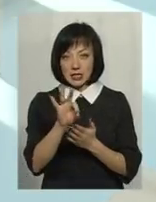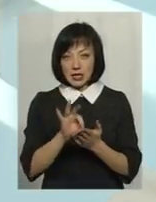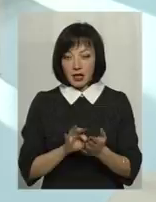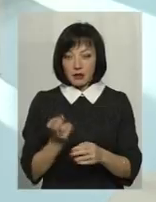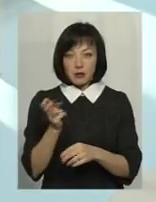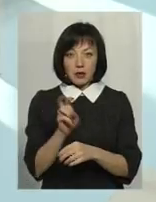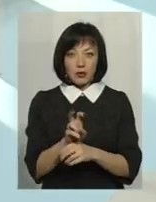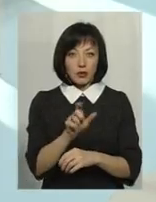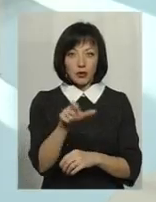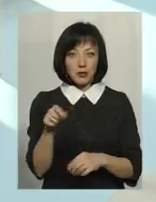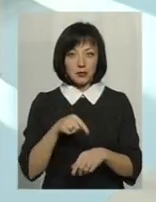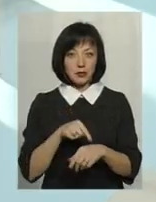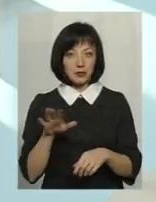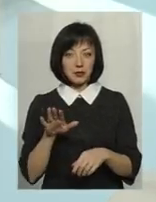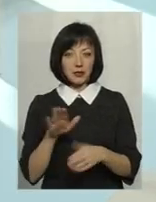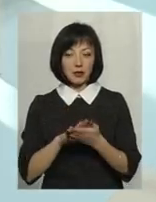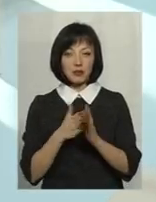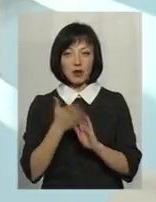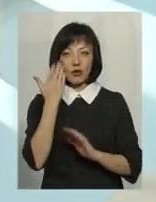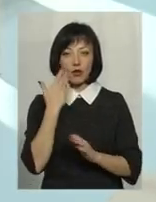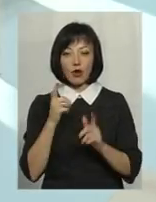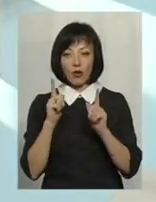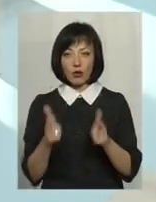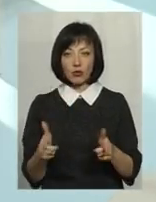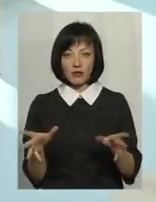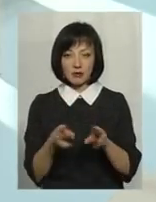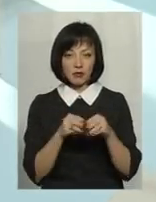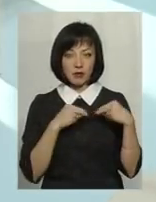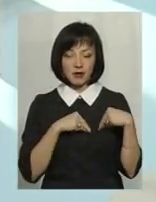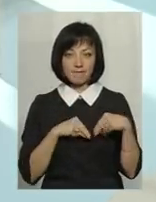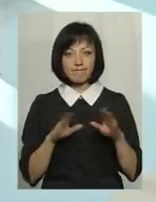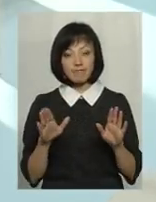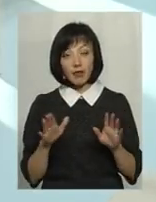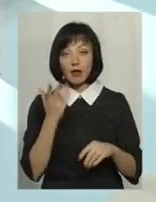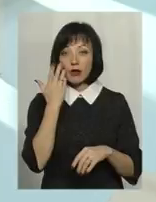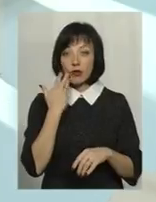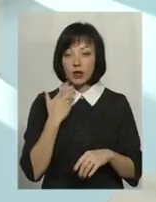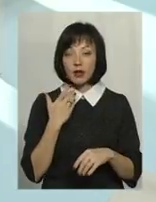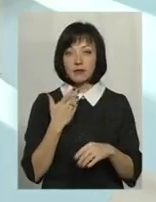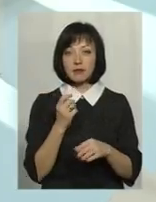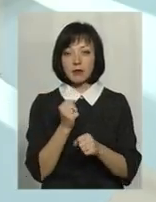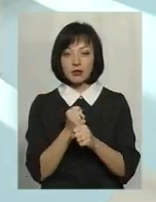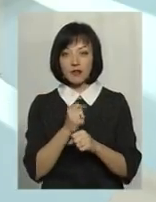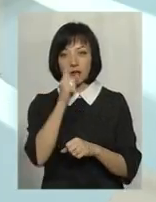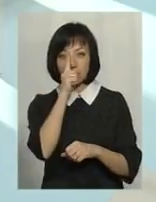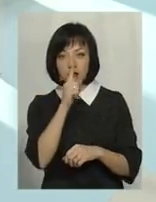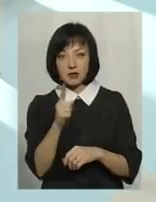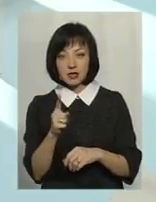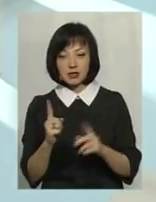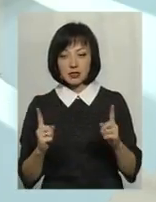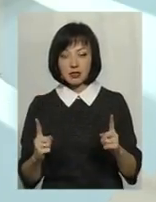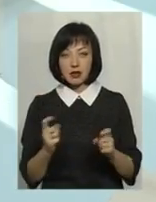то не відчуваєш того, що є атмосфера, коли люди готові до співпраці. Але коли ми пропрацювали вже перший місяць, бо